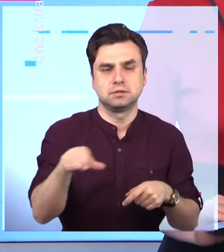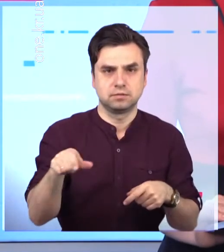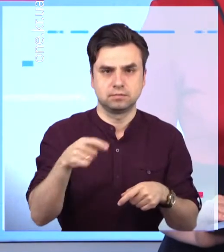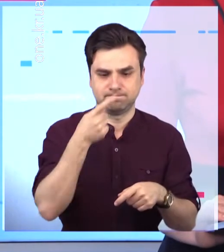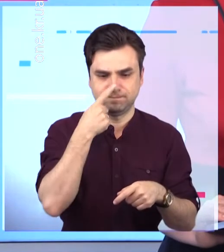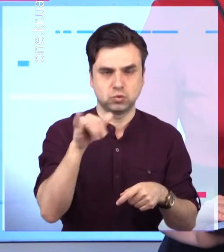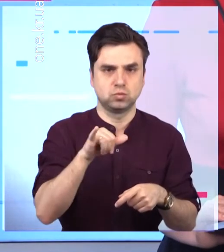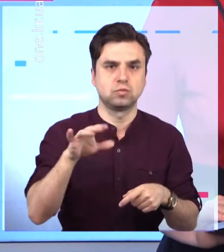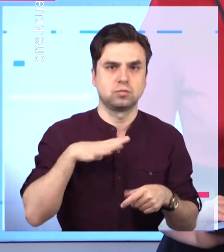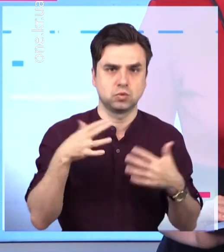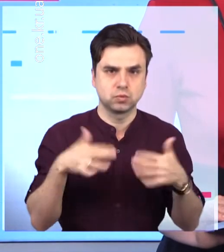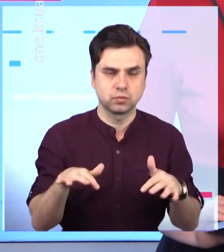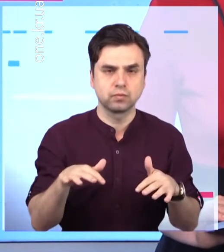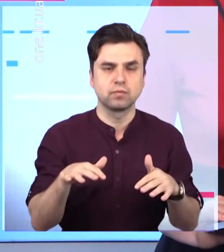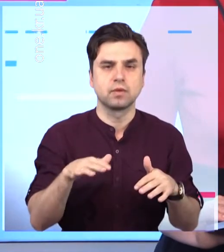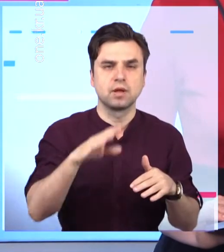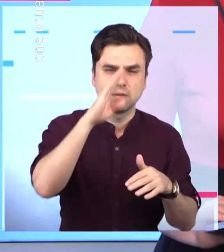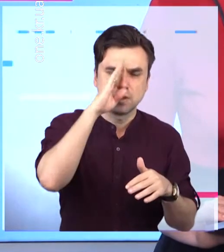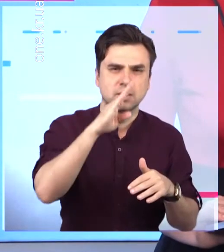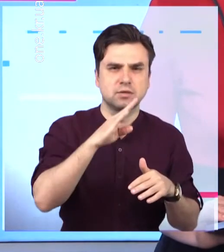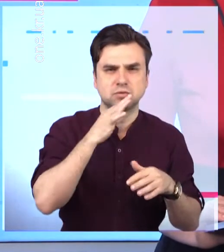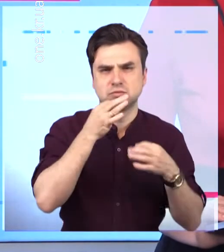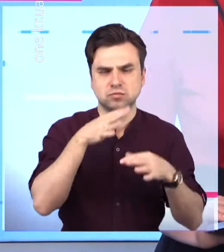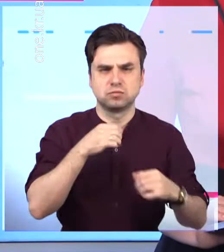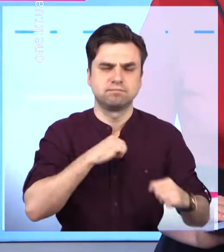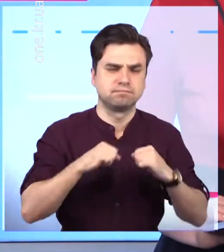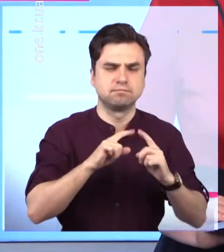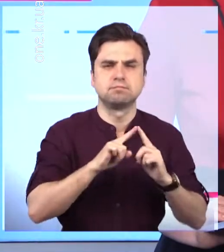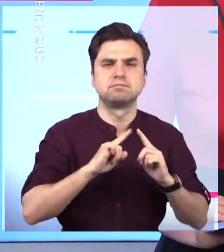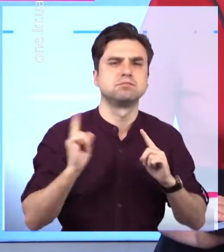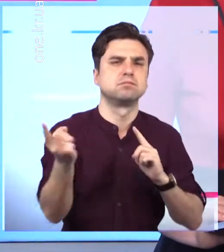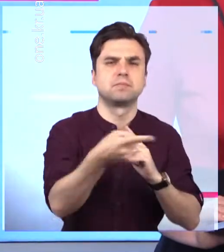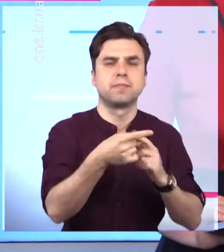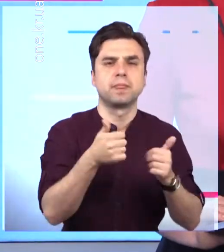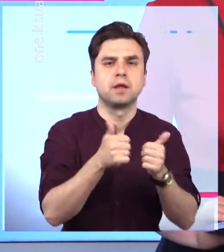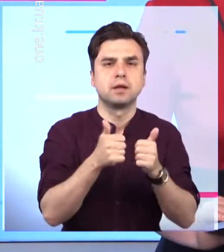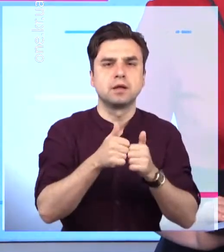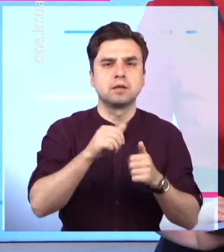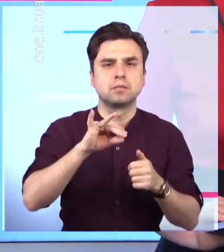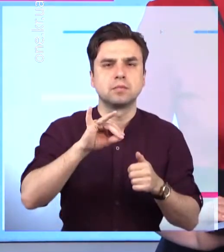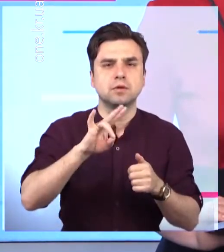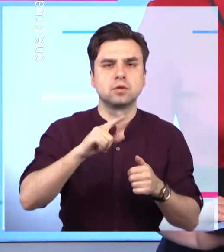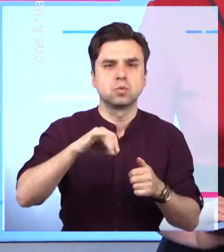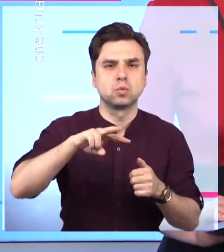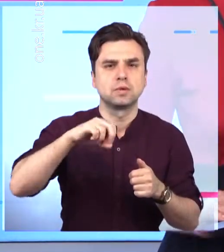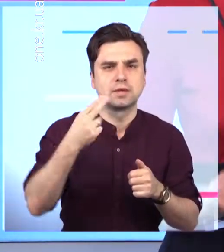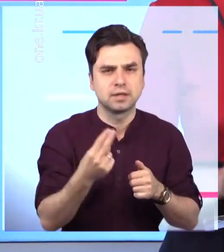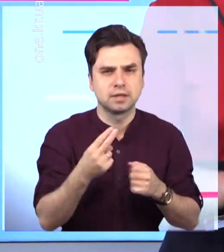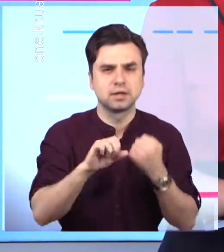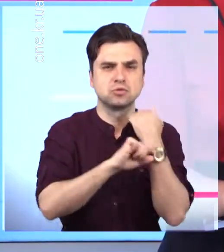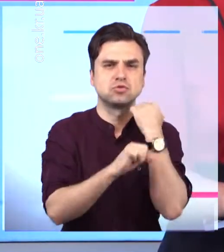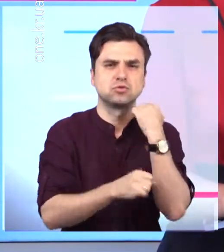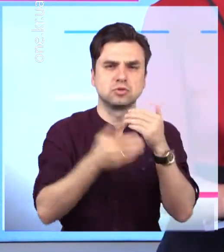Кривому Розі цієї суботи. Спортсменки та спортсмени рушили малювничими стежками вдовж інгульця, навколо затопленого